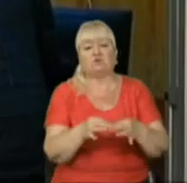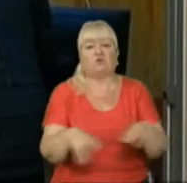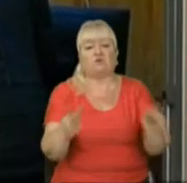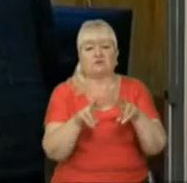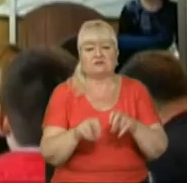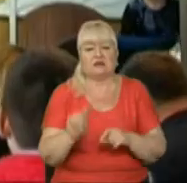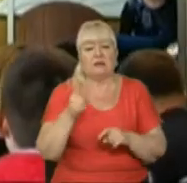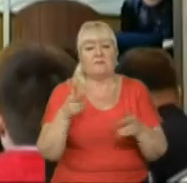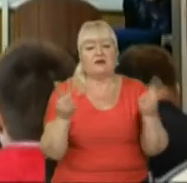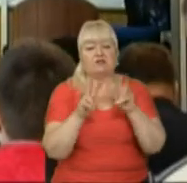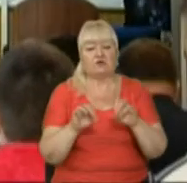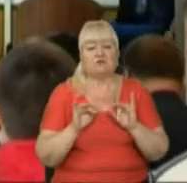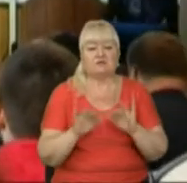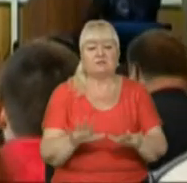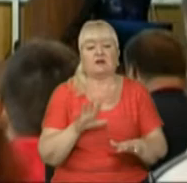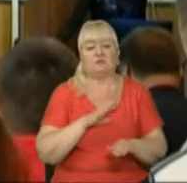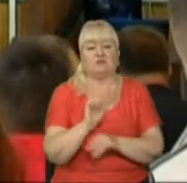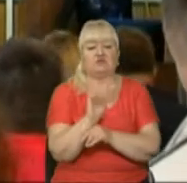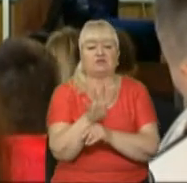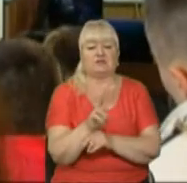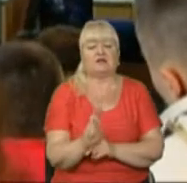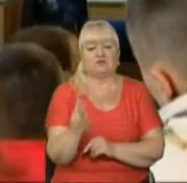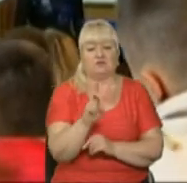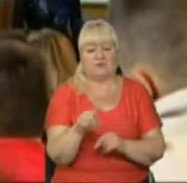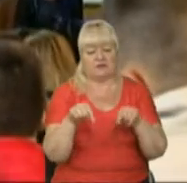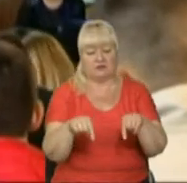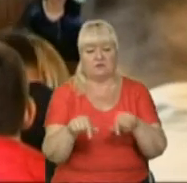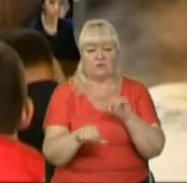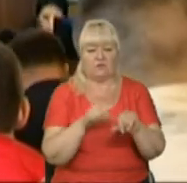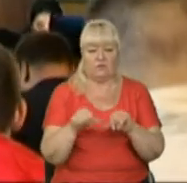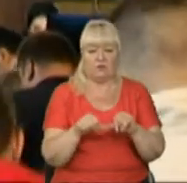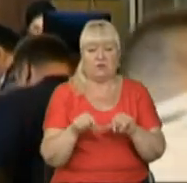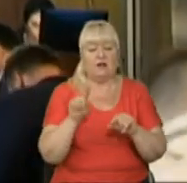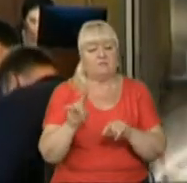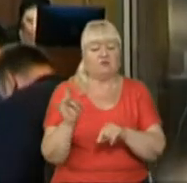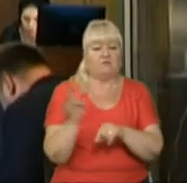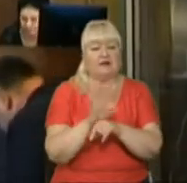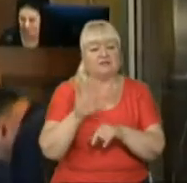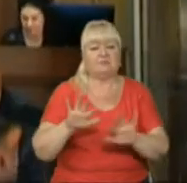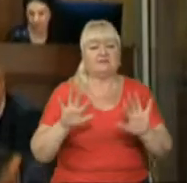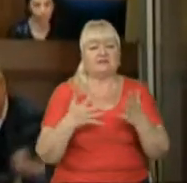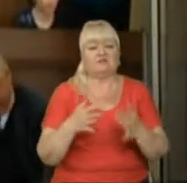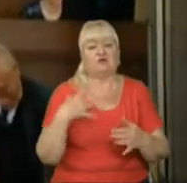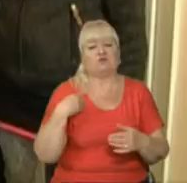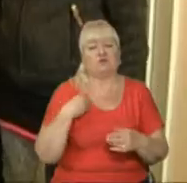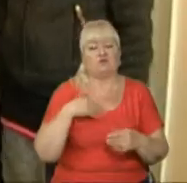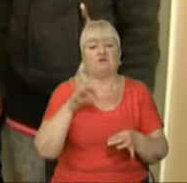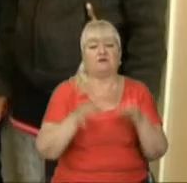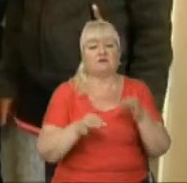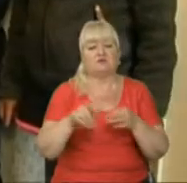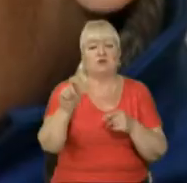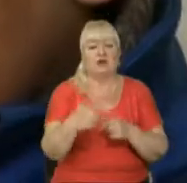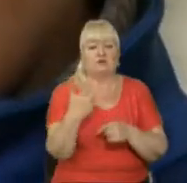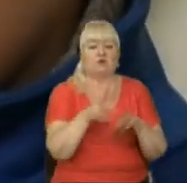А перший розгляд справи по суті відбувся 14 березня цього року. Тоді вперше після випадку до Львова на цей суд приїхали троє